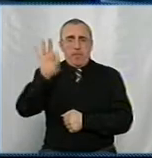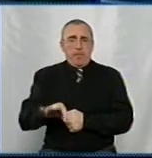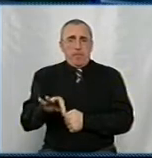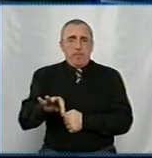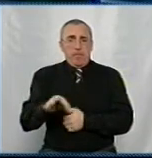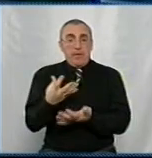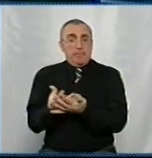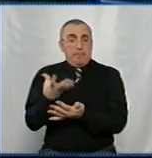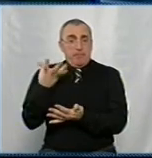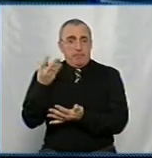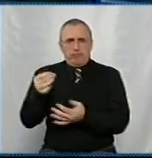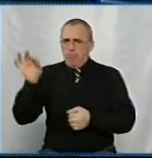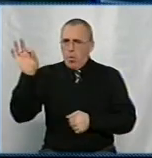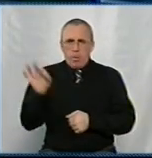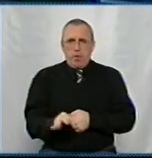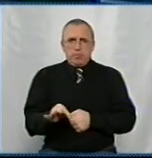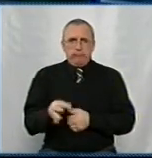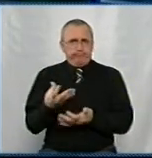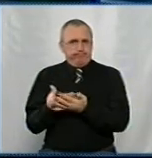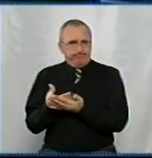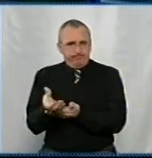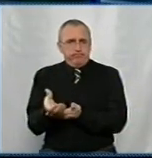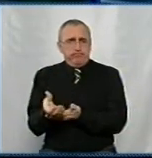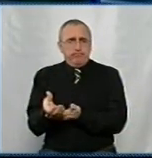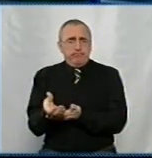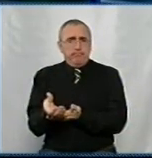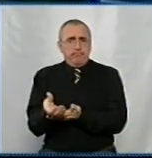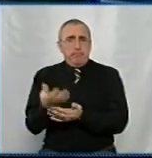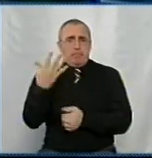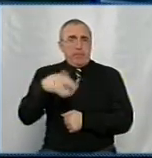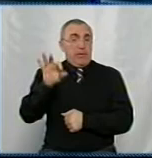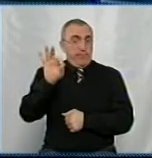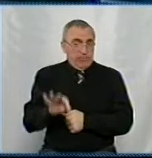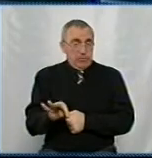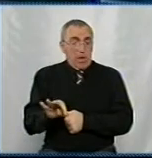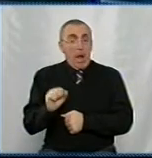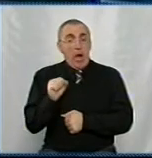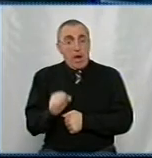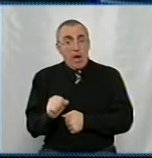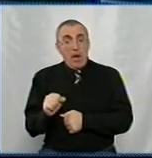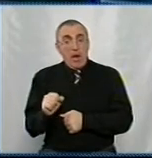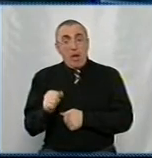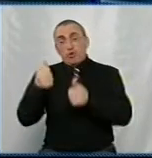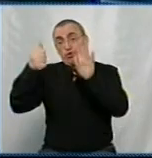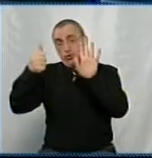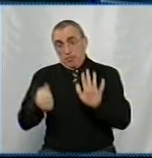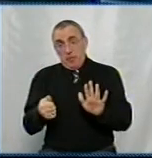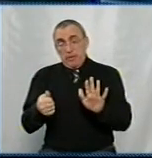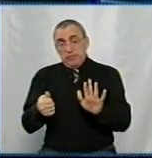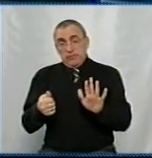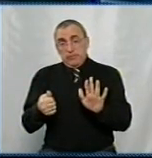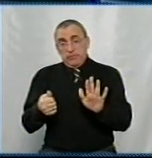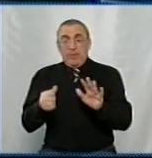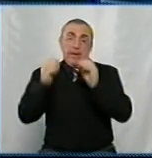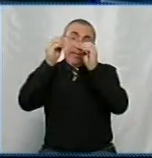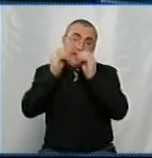сплатити. Одразу? Одразу. Тобто все ж таки? 50%. А на 6 місяців, на